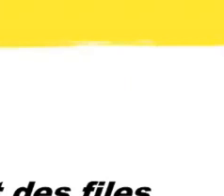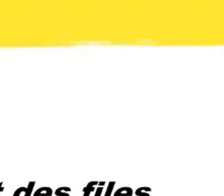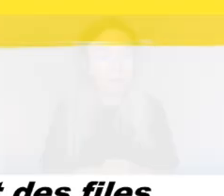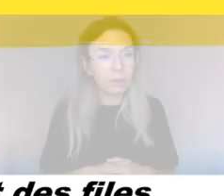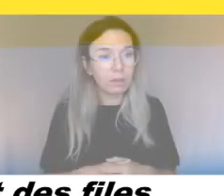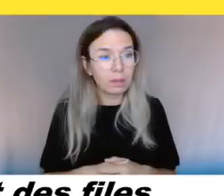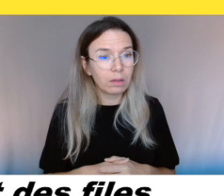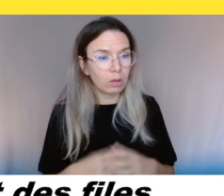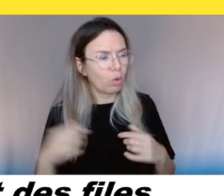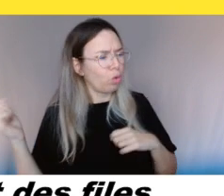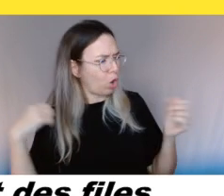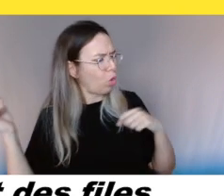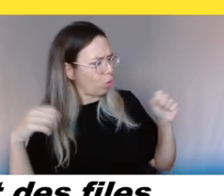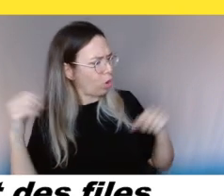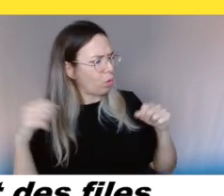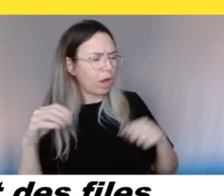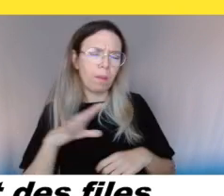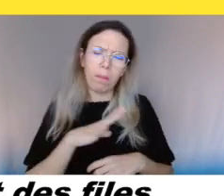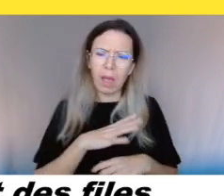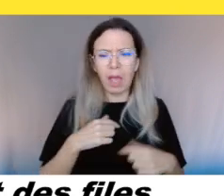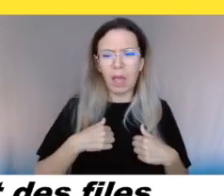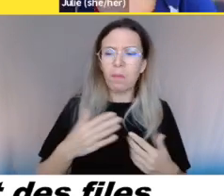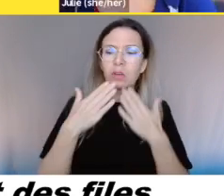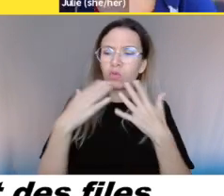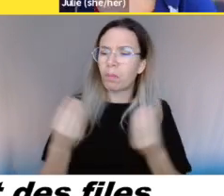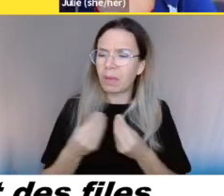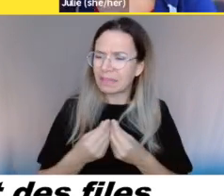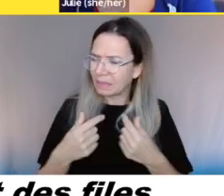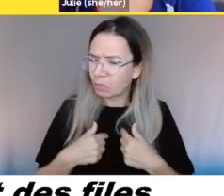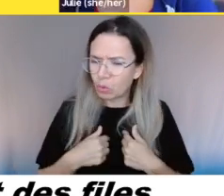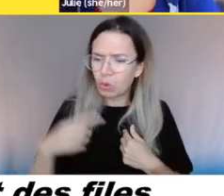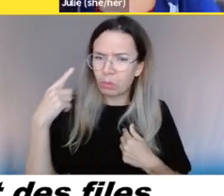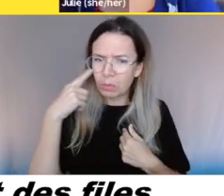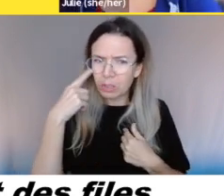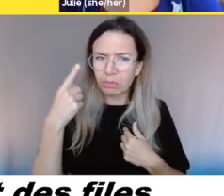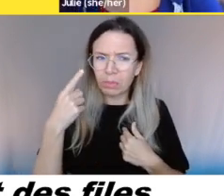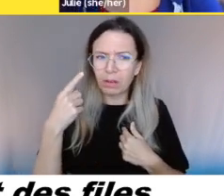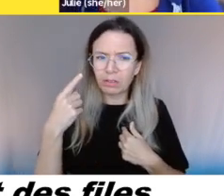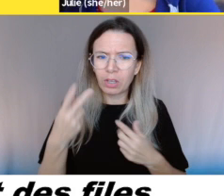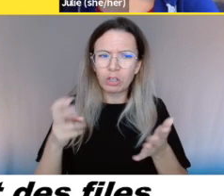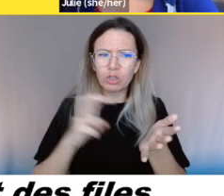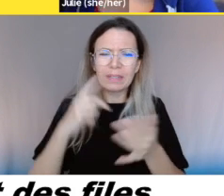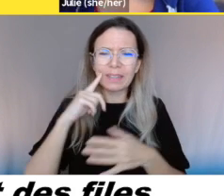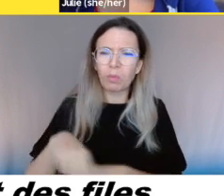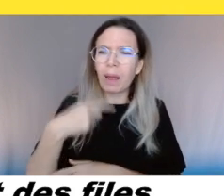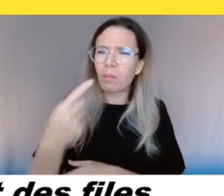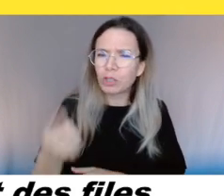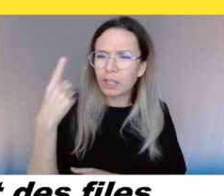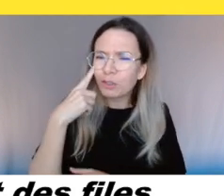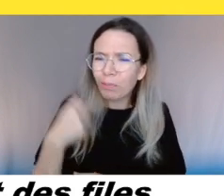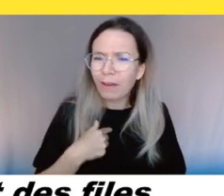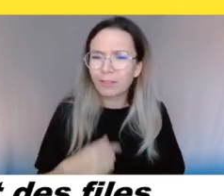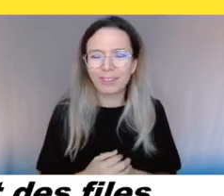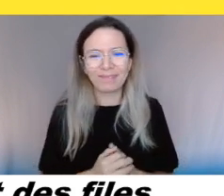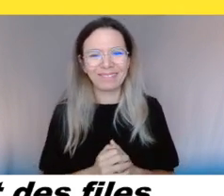envois. Oui. Comme ça, si jamais vous avez des questions par après, j'imagine que vous pouvez écrire à Véronique. Parfait.